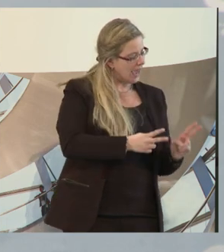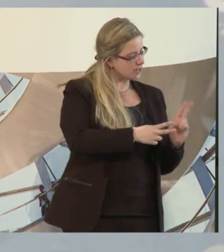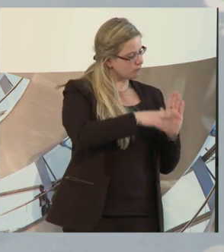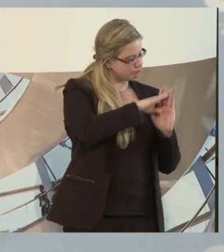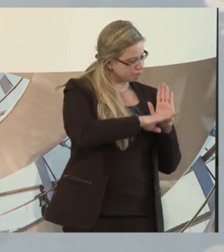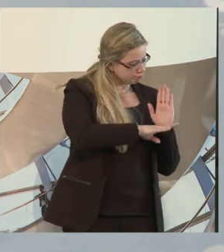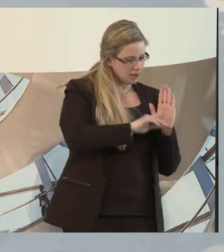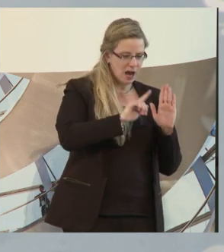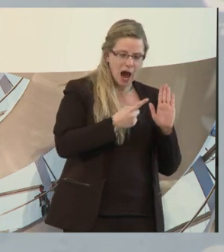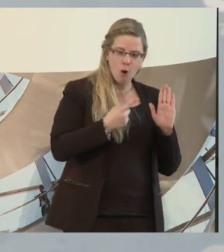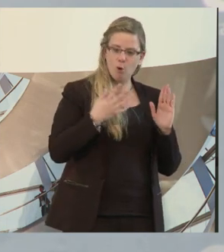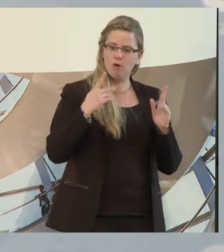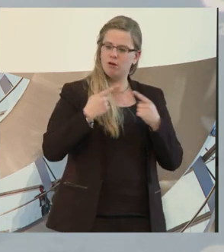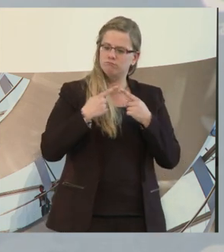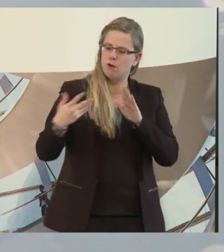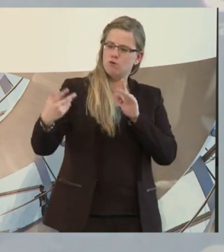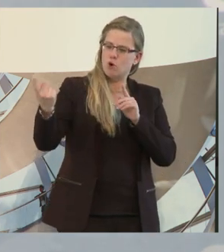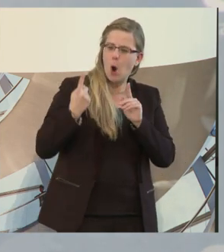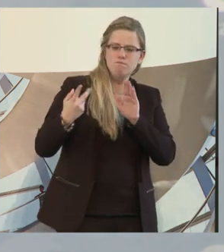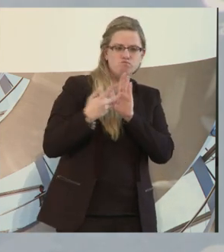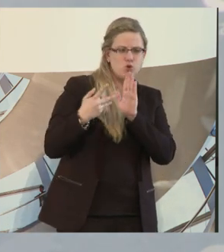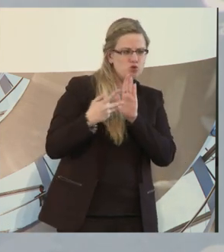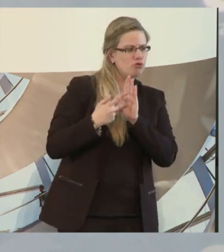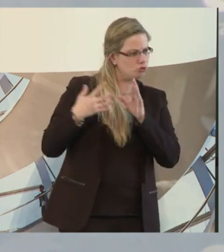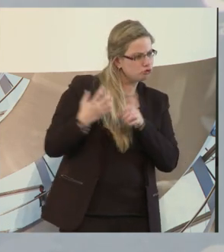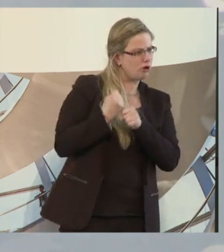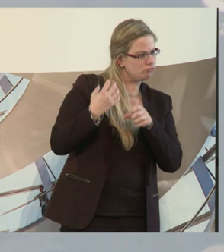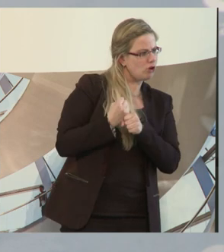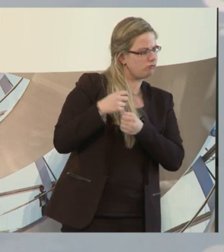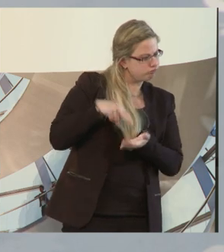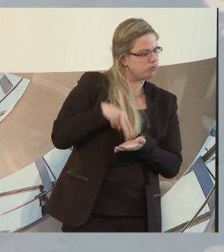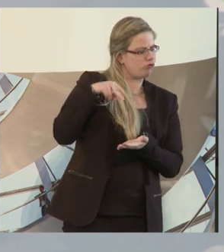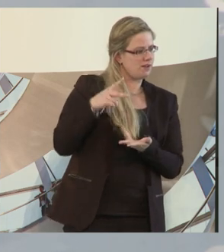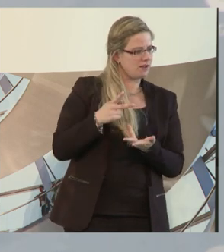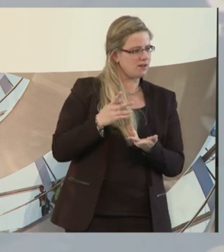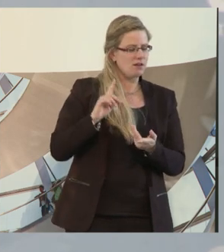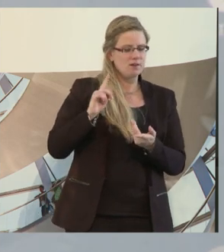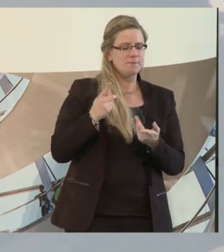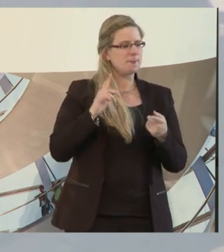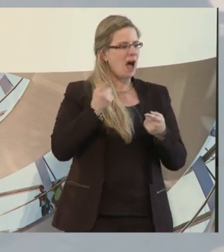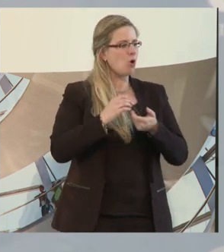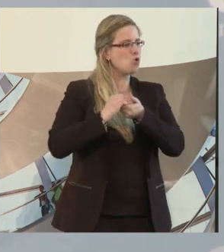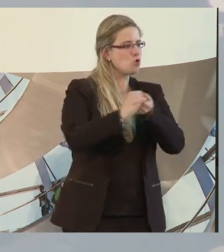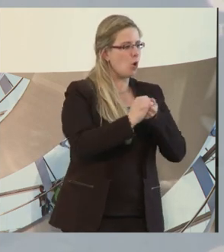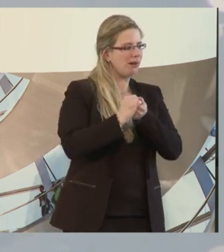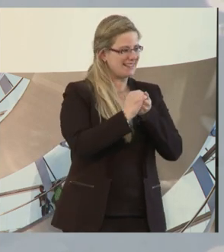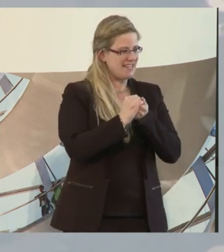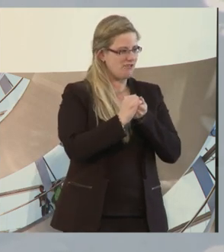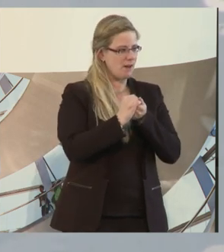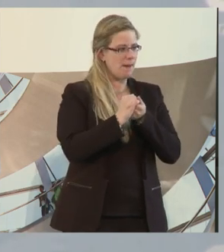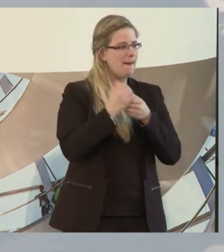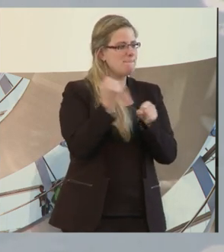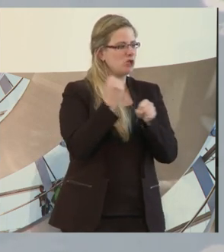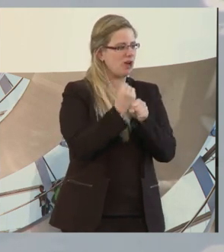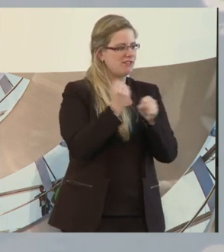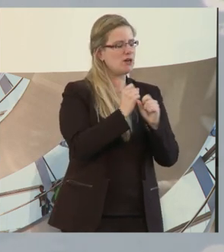auch jede Zollprüfung standhalten. Und was sich, ich nenne es lieber kooperative Beschäftigung darüber einfach gezeigt